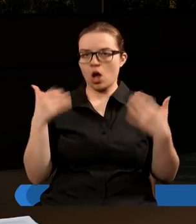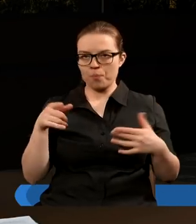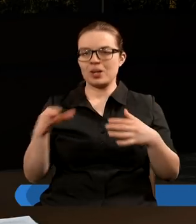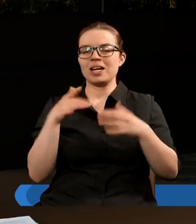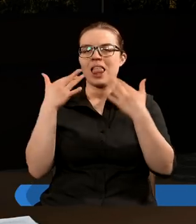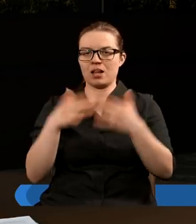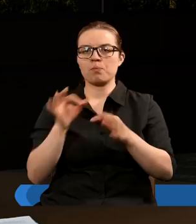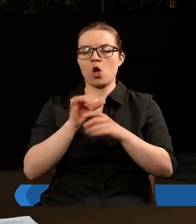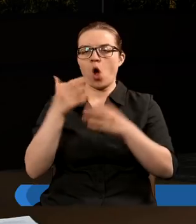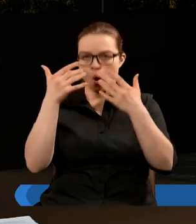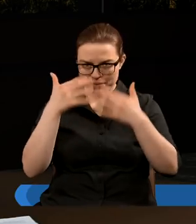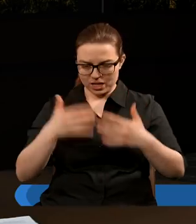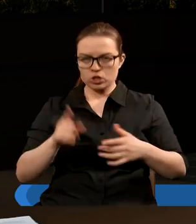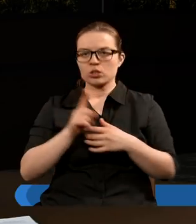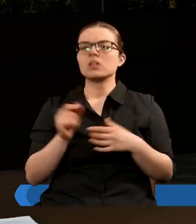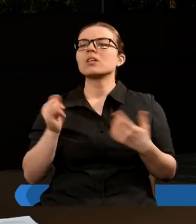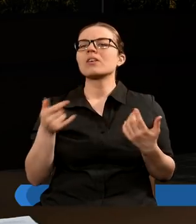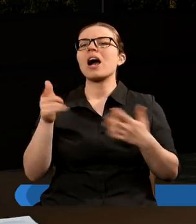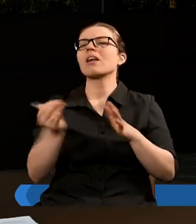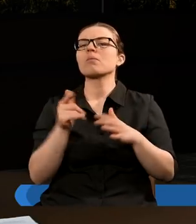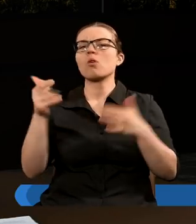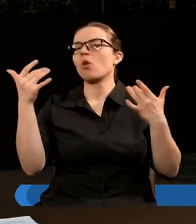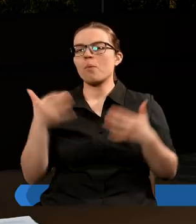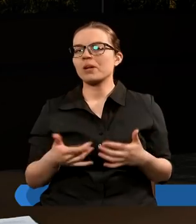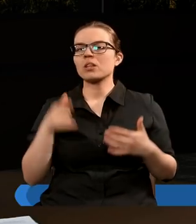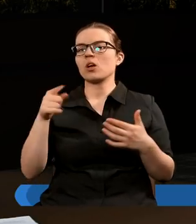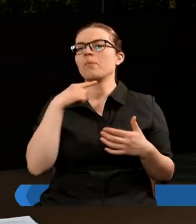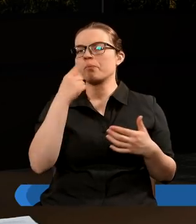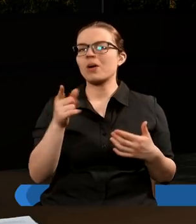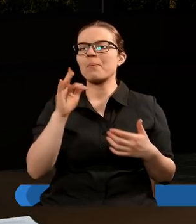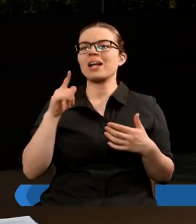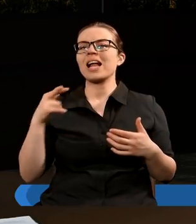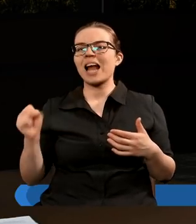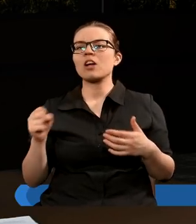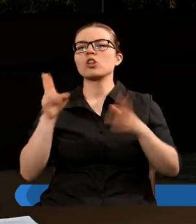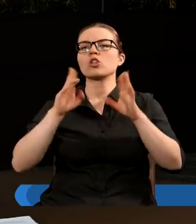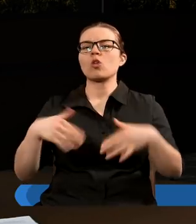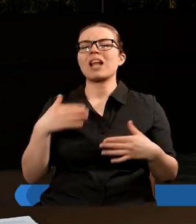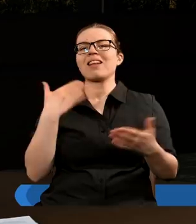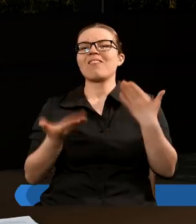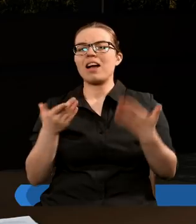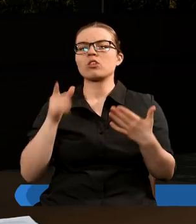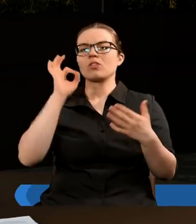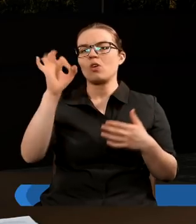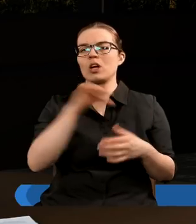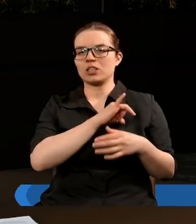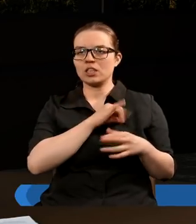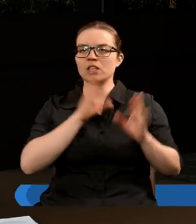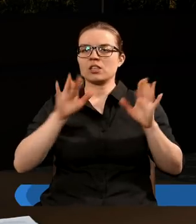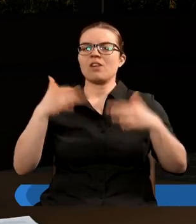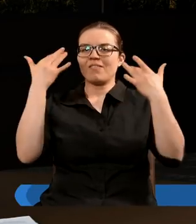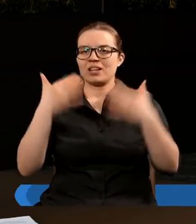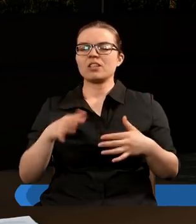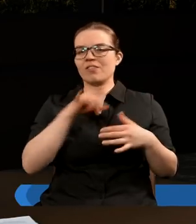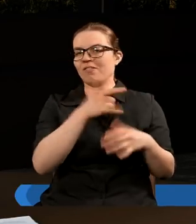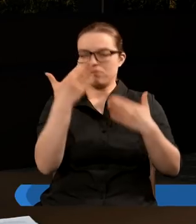liczbę. I wiemy w jaki sposób on ją obliczył. On powiedział Baltazarze zostałeś zważony, twoje grzechy, wyliczył